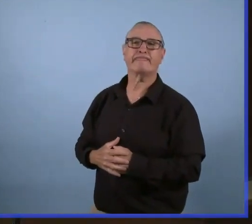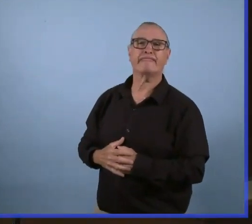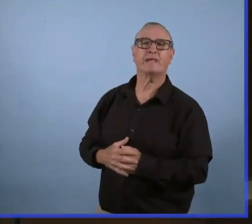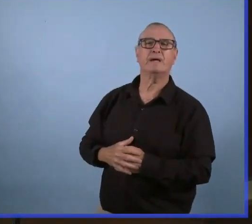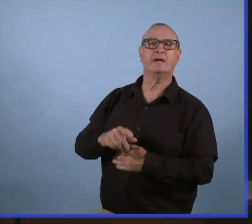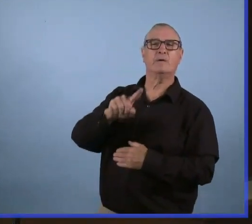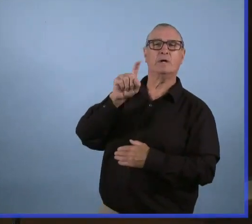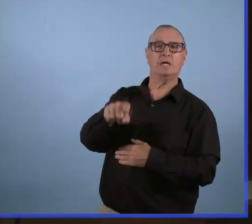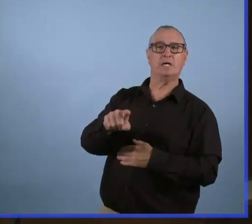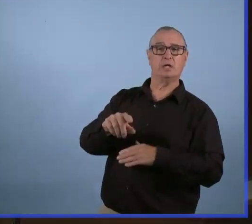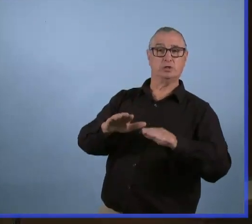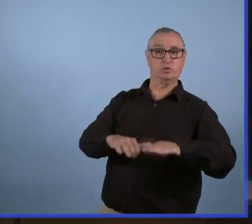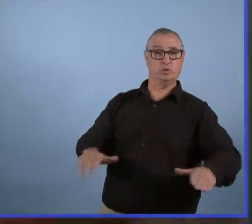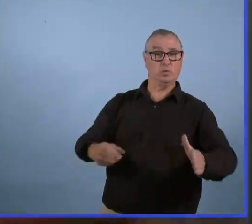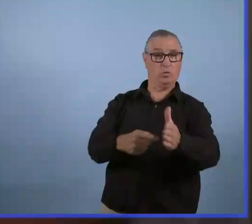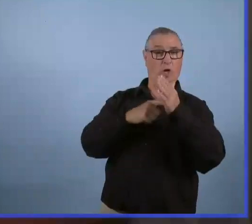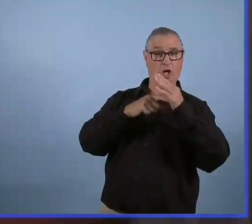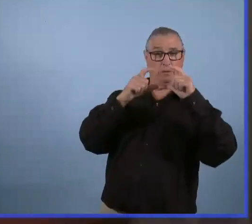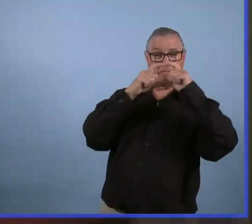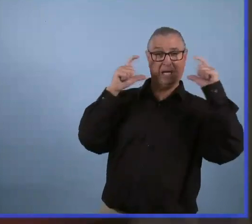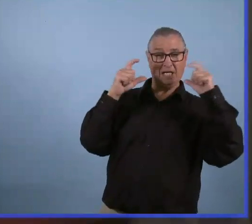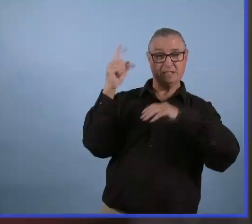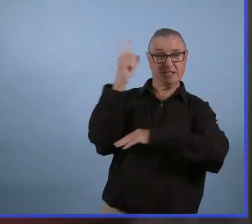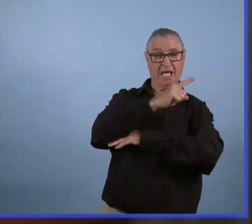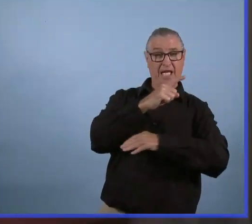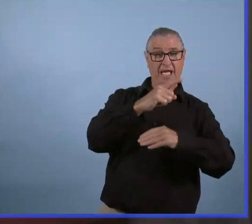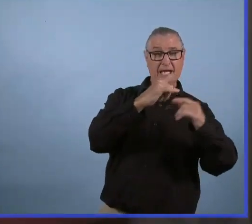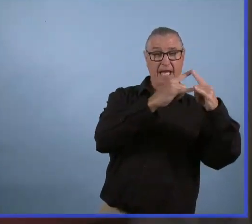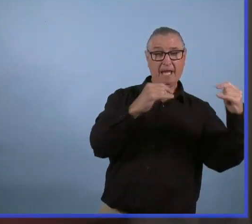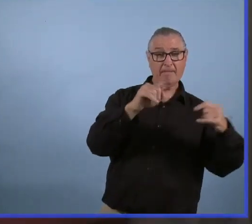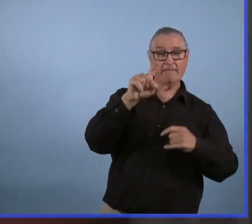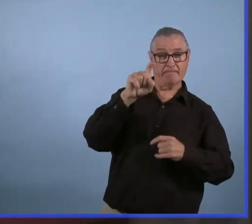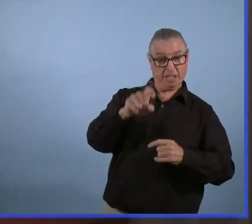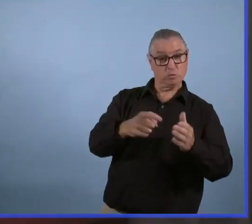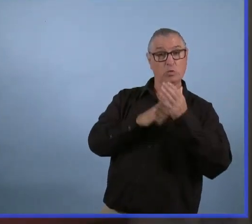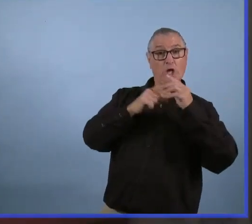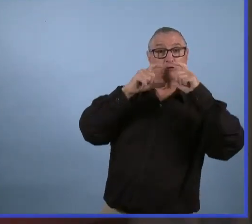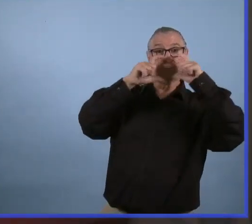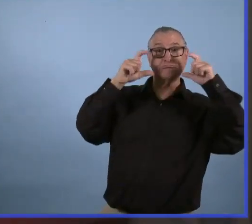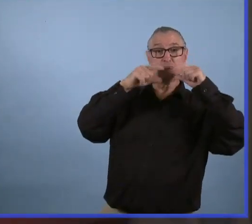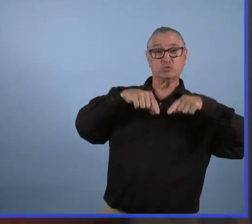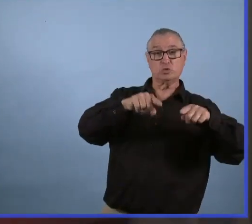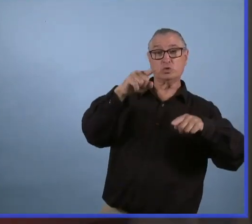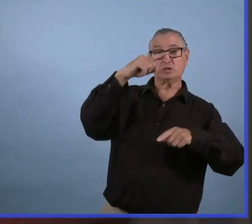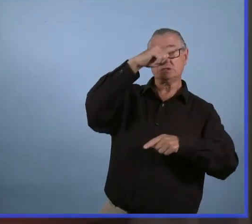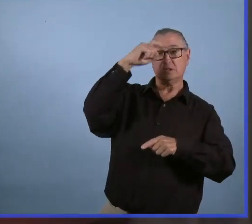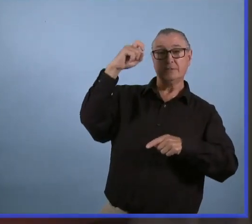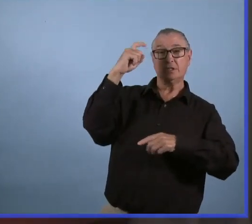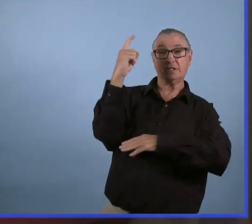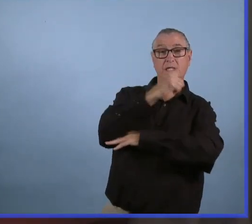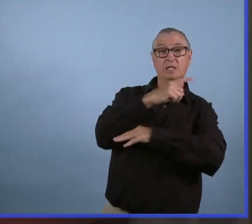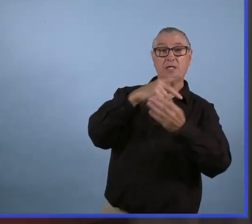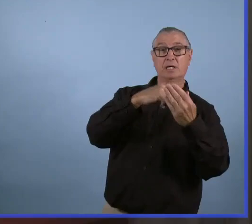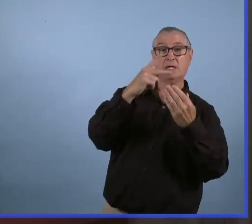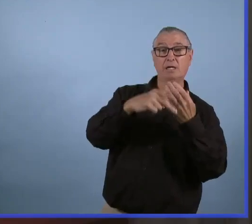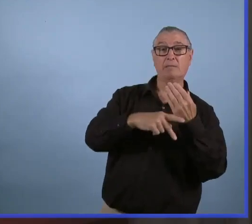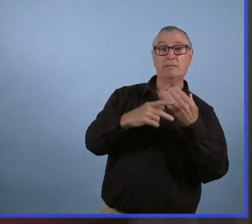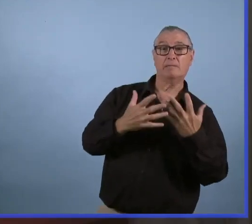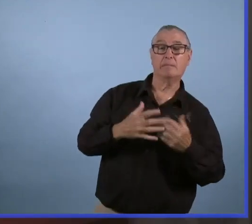Est-ce que les enfants devront porter les masques au camp de jour ? Les exigences sont